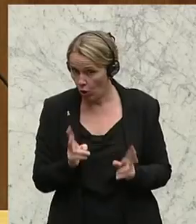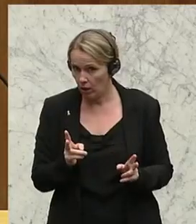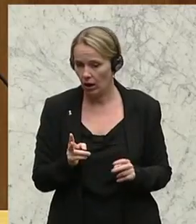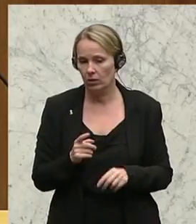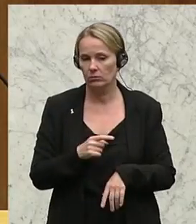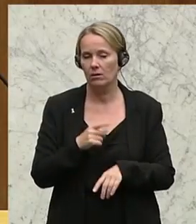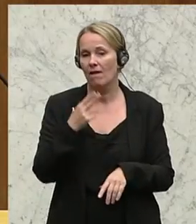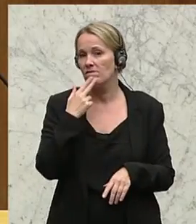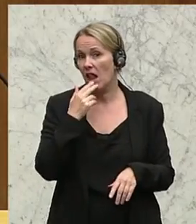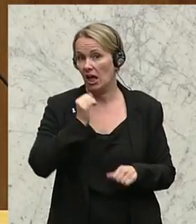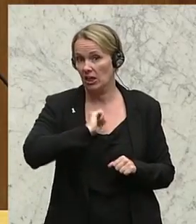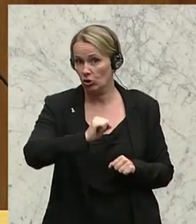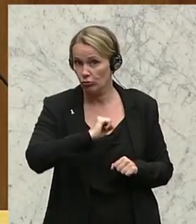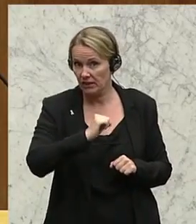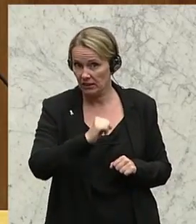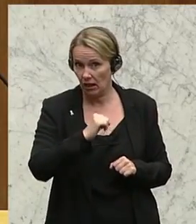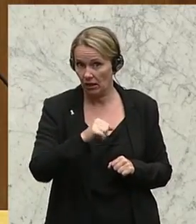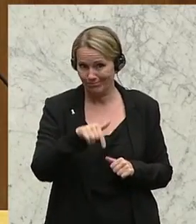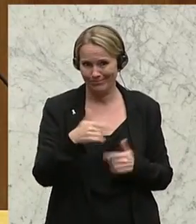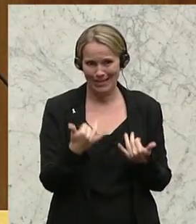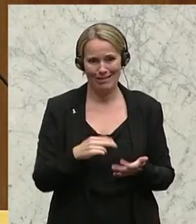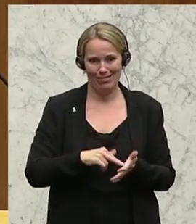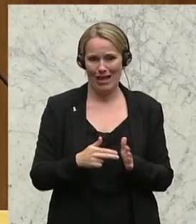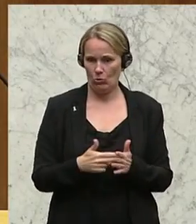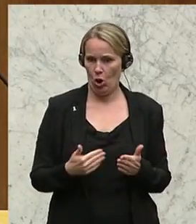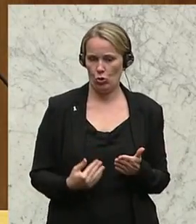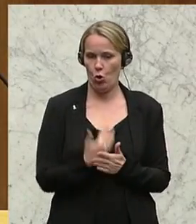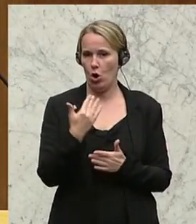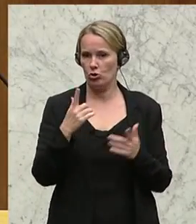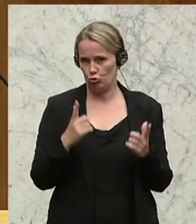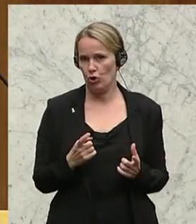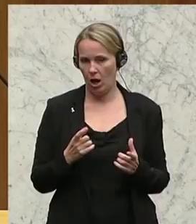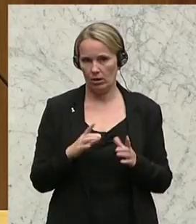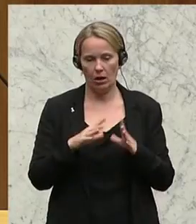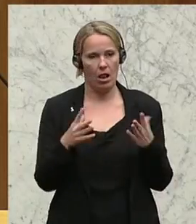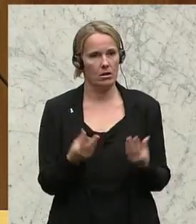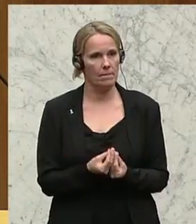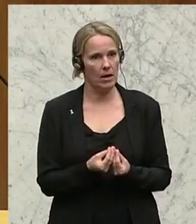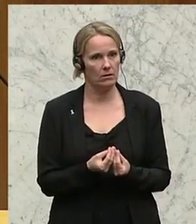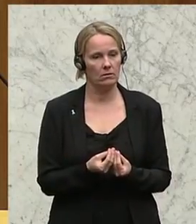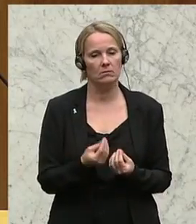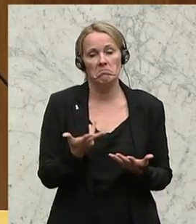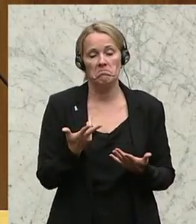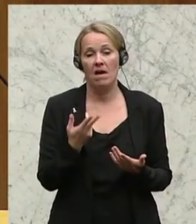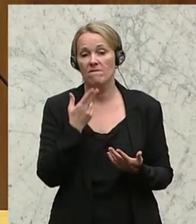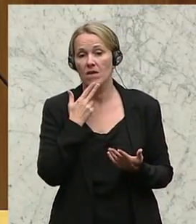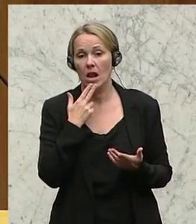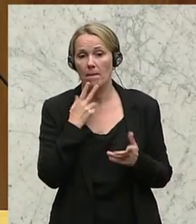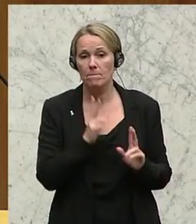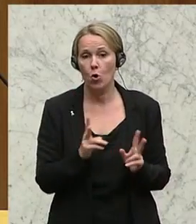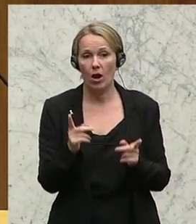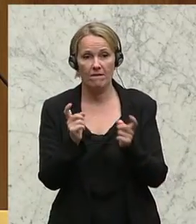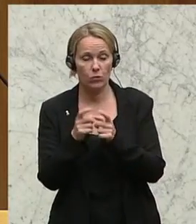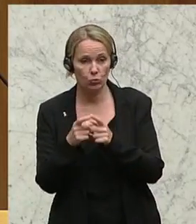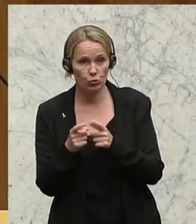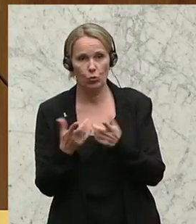Geschwindigkeiten reden wir am Start dieser Technologie, ganz allgemein gesagt, über welche Funktionalitäten reden wir,